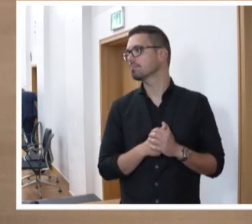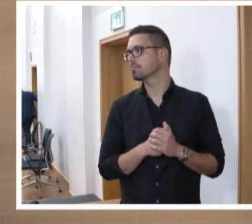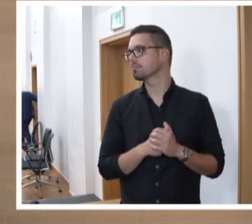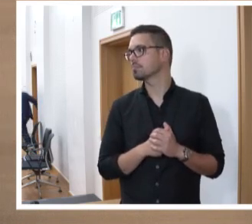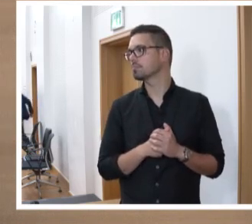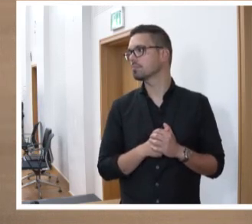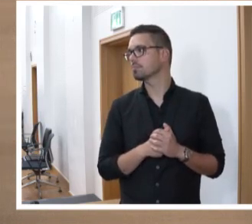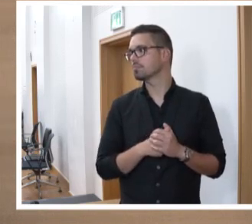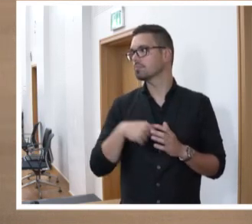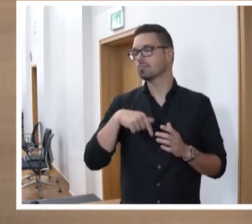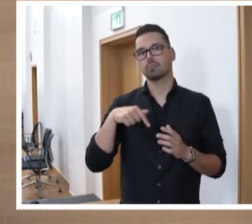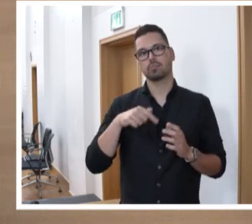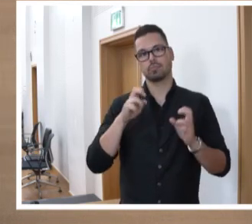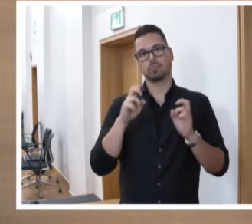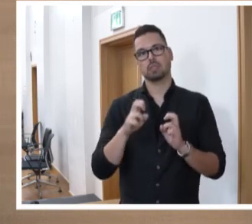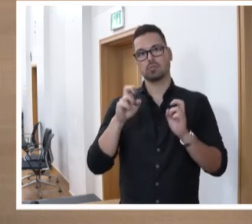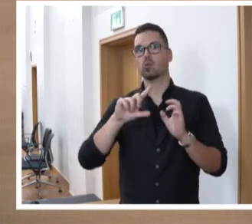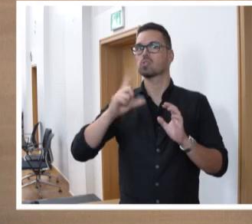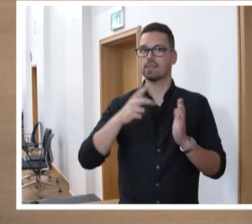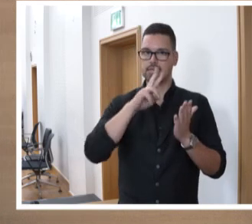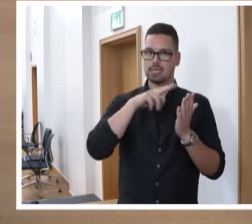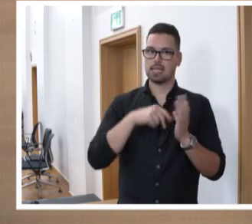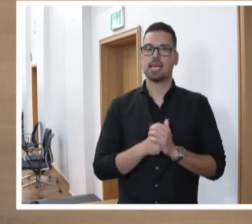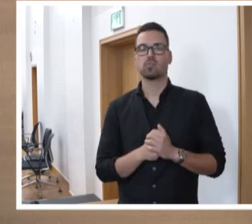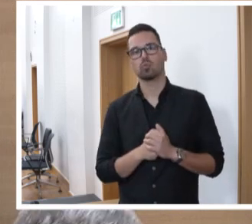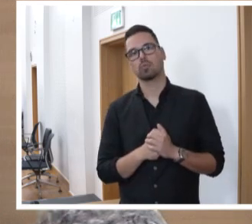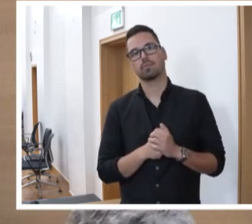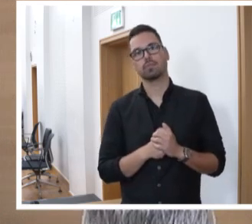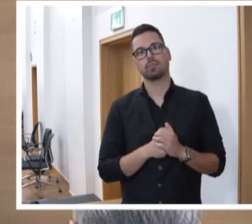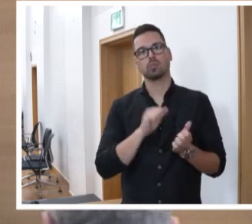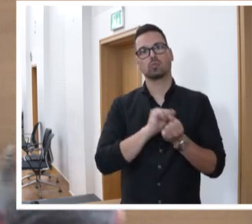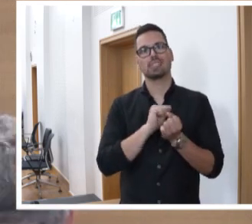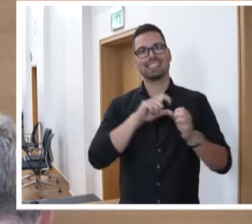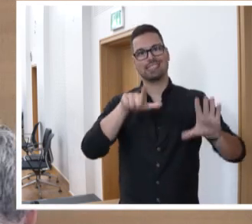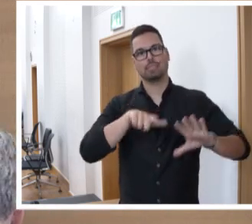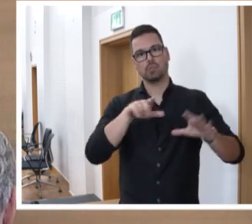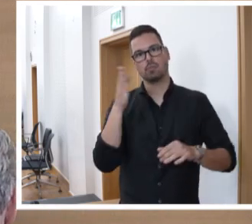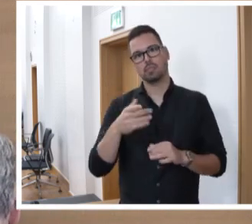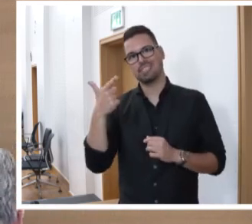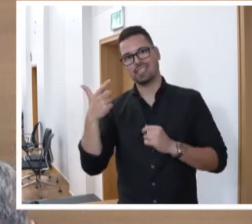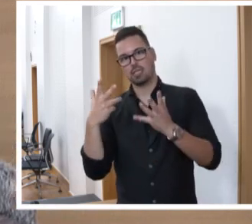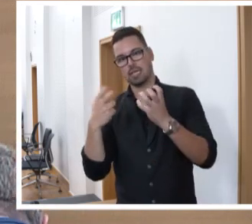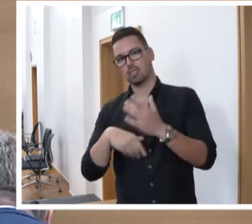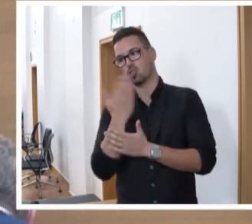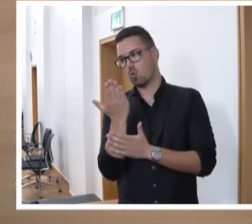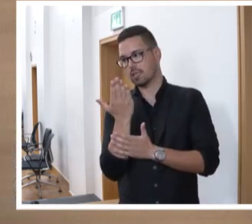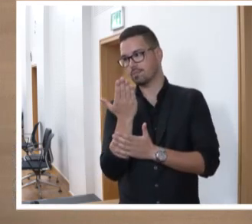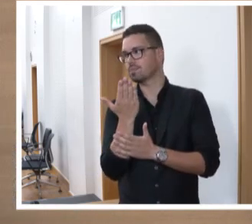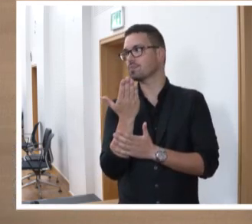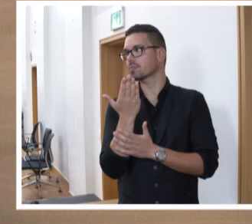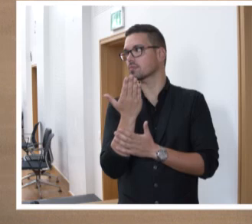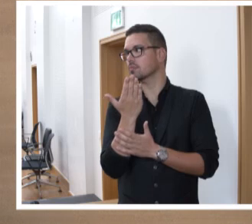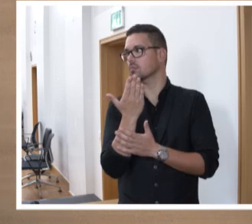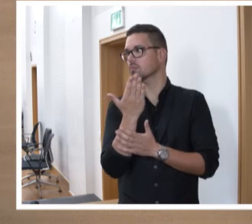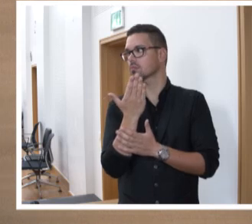In der heutigen Sitzung soll auch die zweite Lesung des Gesetzentwurfs Drucksache 17-82 neu durchgeführt werden.